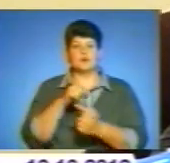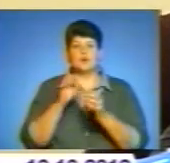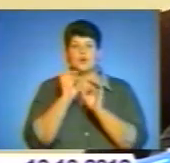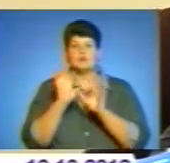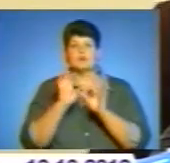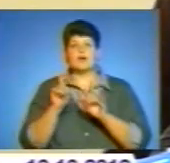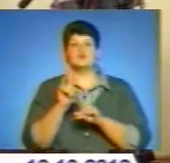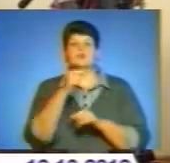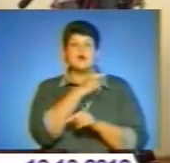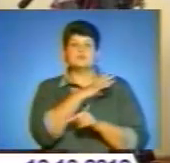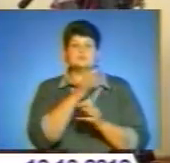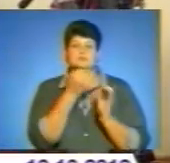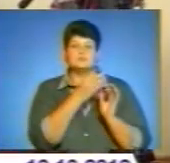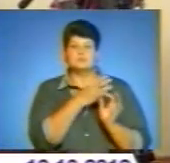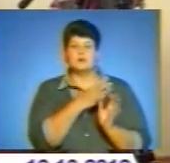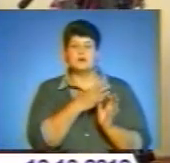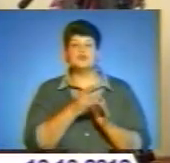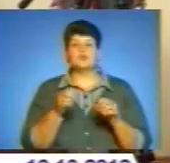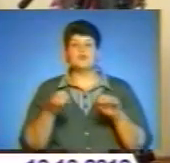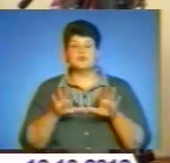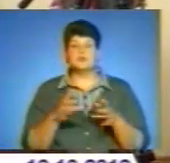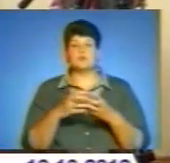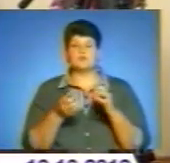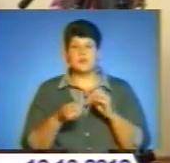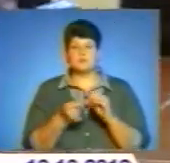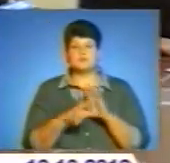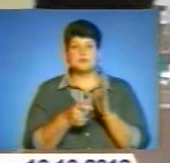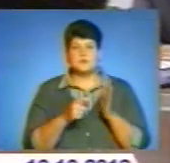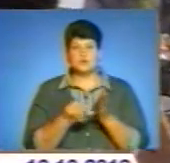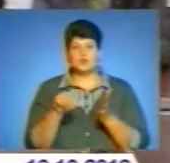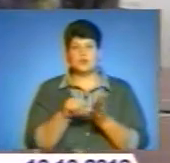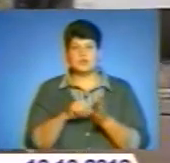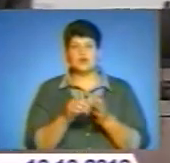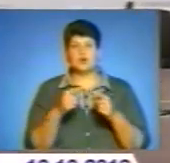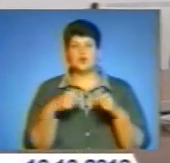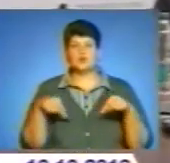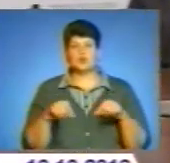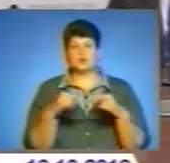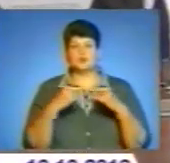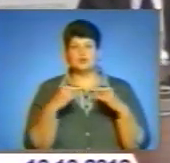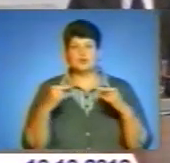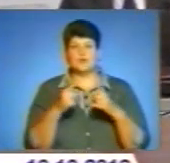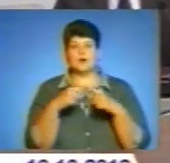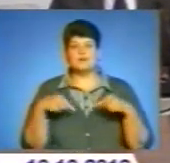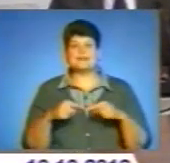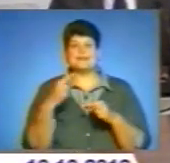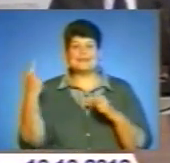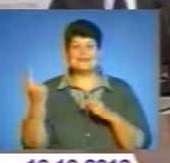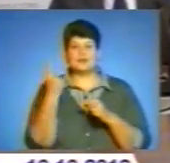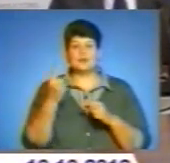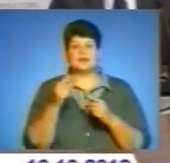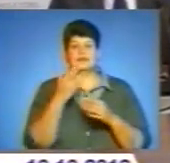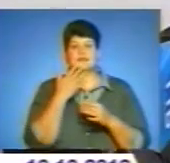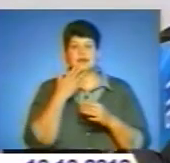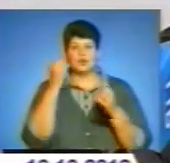коридорі, десь там біля ДМДС, просто сидять, чекають, коли закінчать збори, і потім одні другим виходять і розказують, що ж там було в тих зборах.